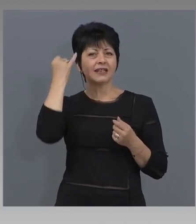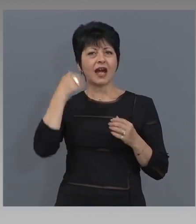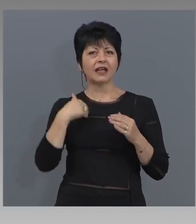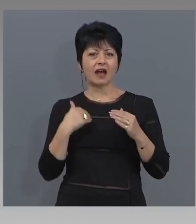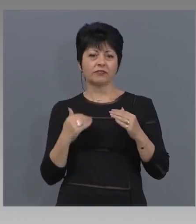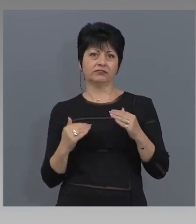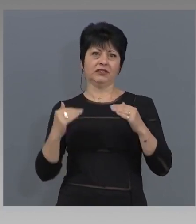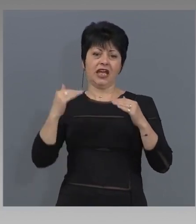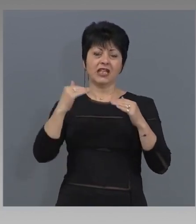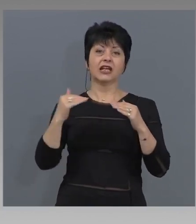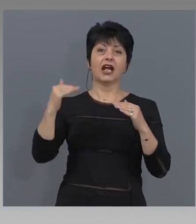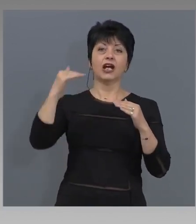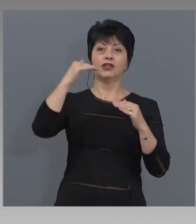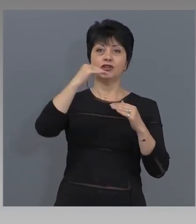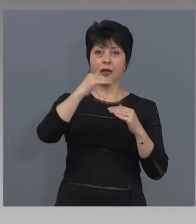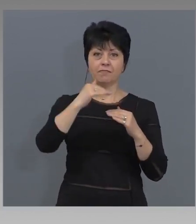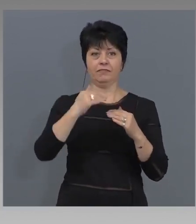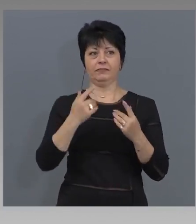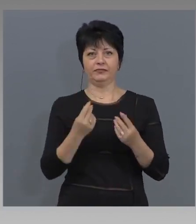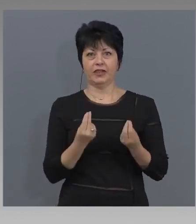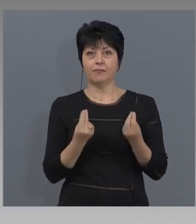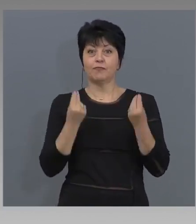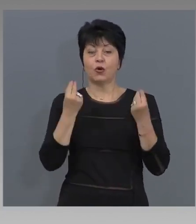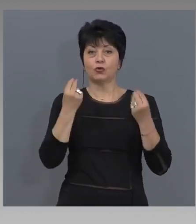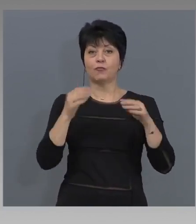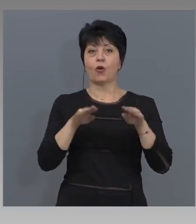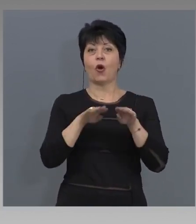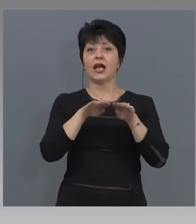продукта, който българския туризъм